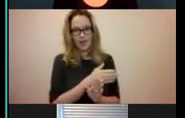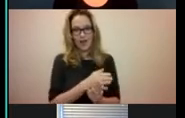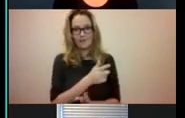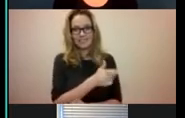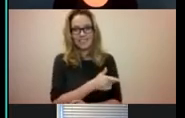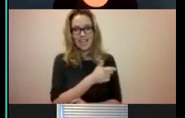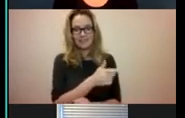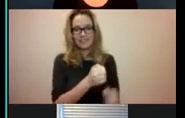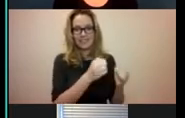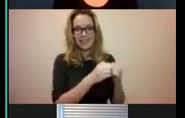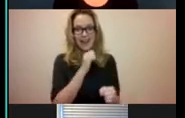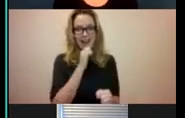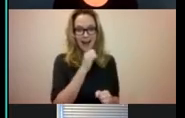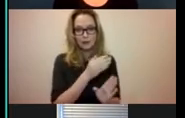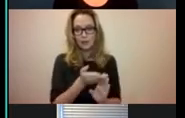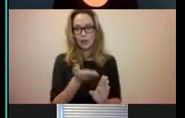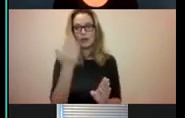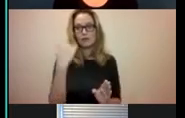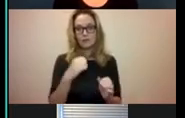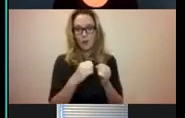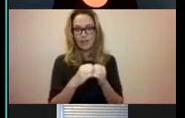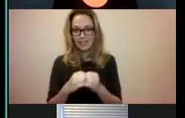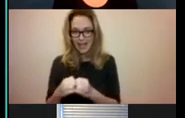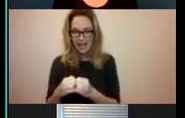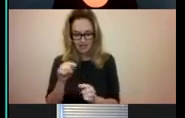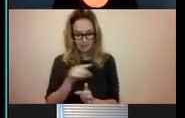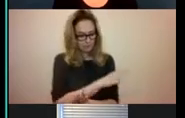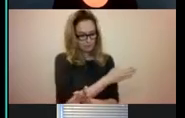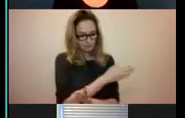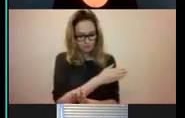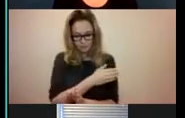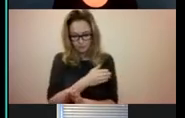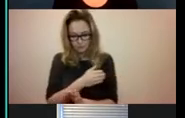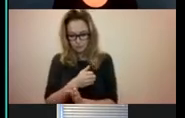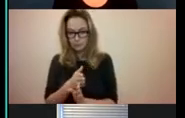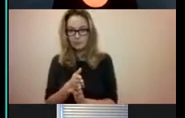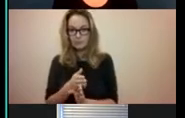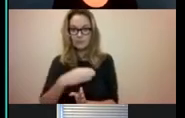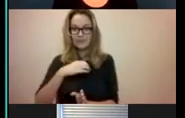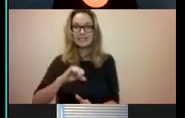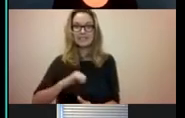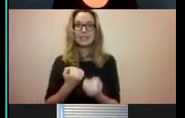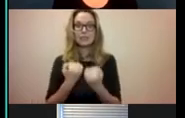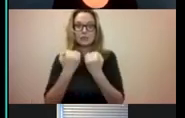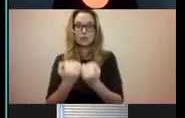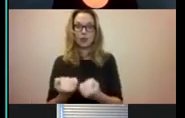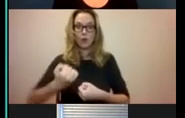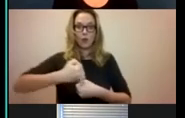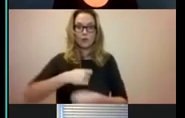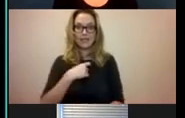tot vorig jaar, ben ik eigen ondernemer geweest. Ik heb een